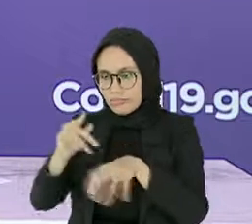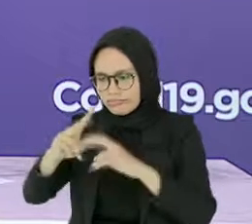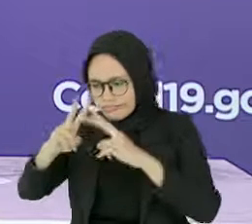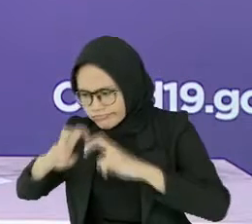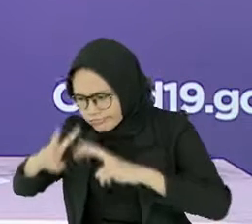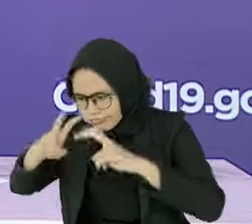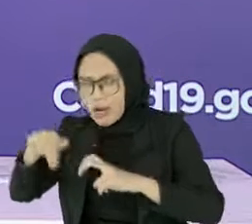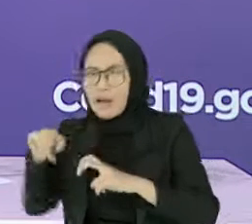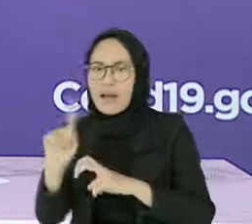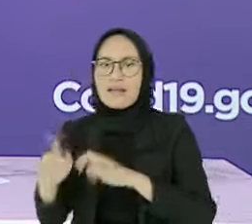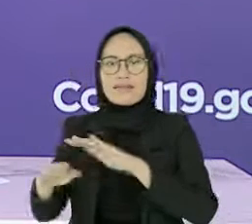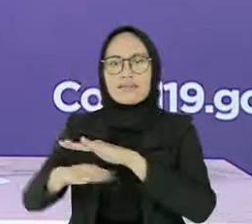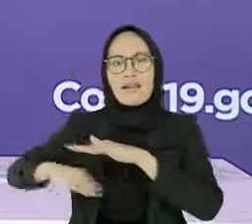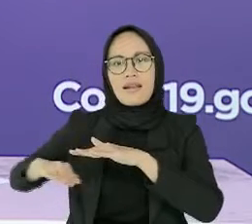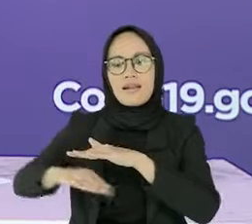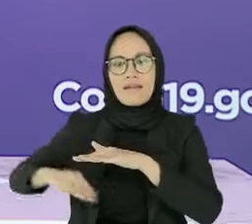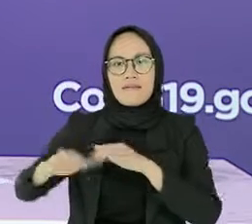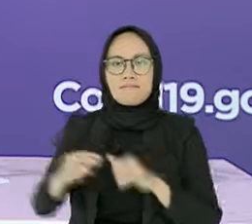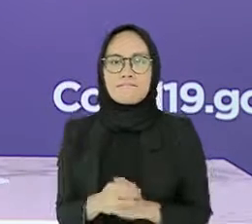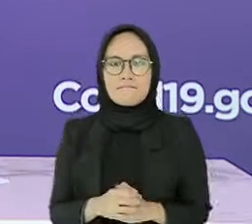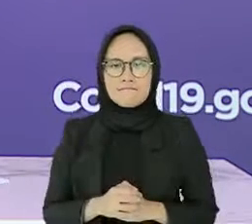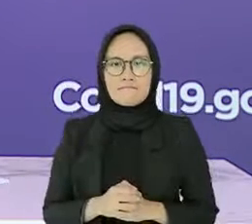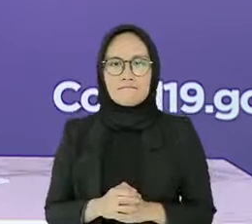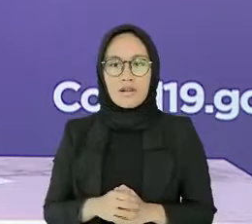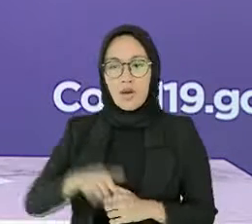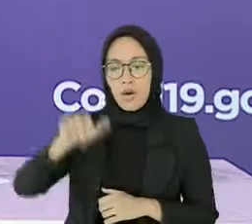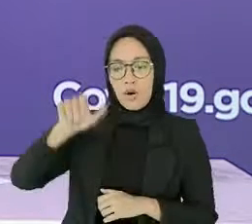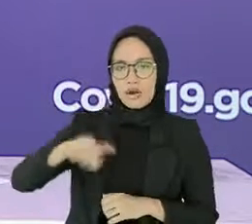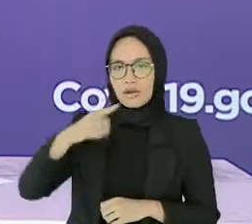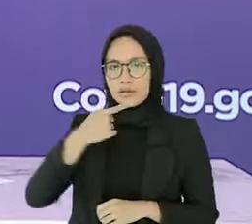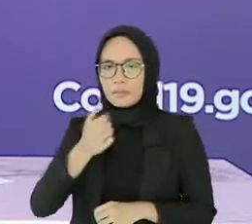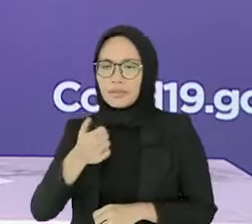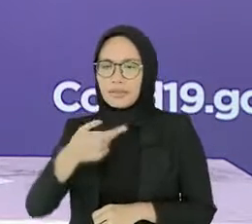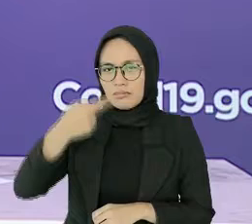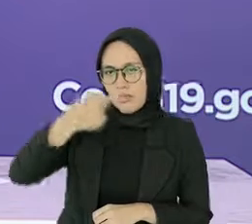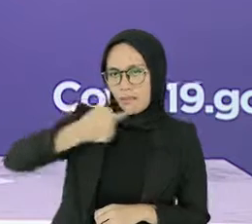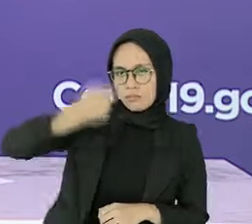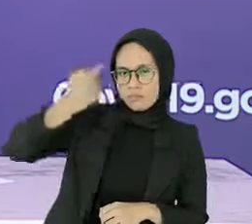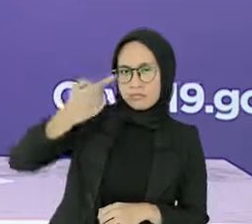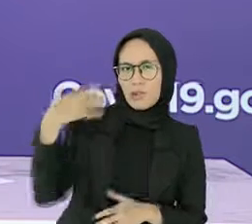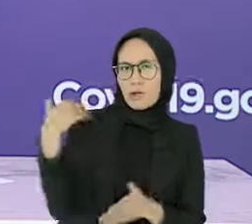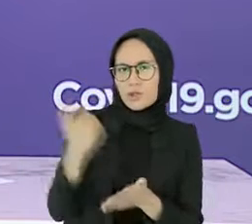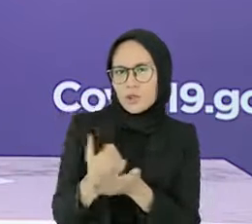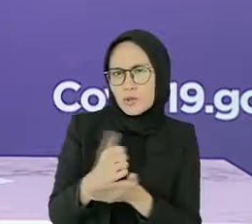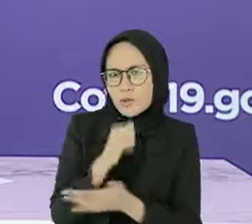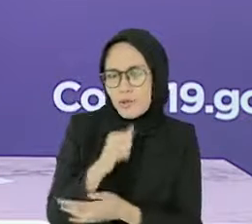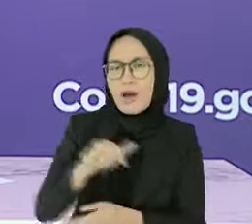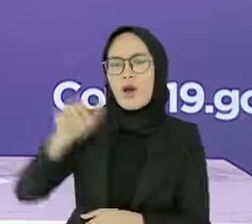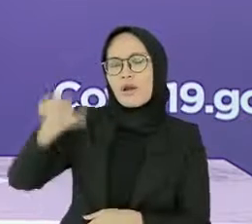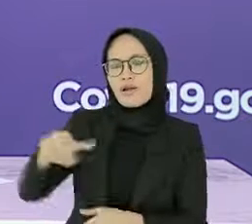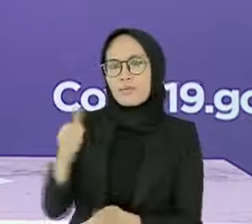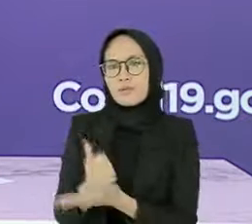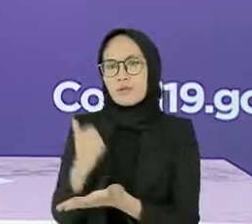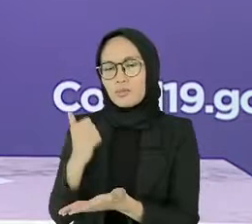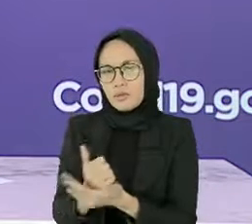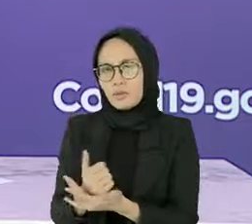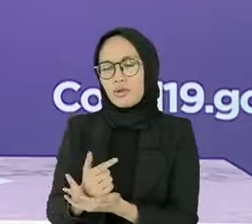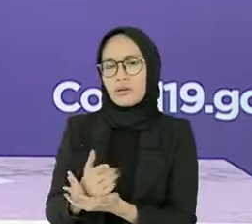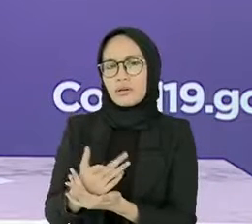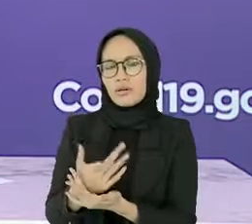Kemudian sampel diambil oleh petugas kesehatan yang terlatih dengan metode yang benar dan